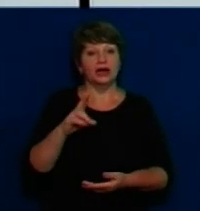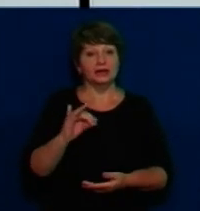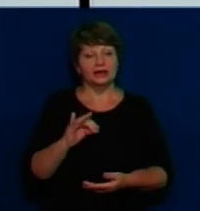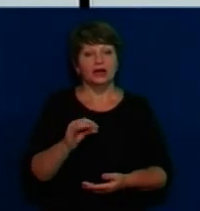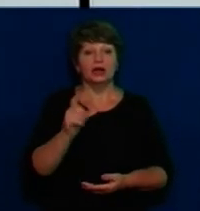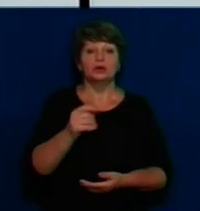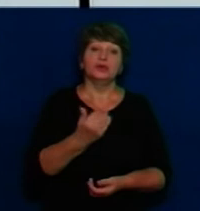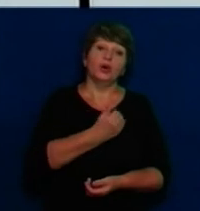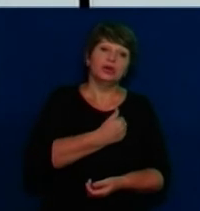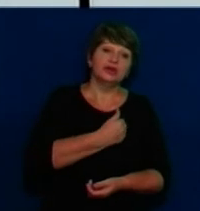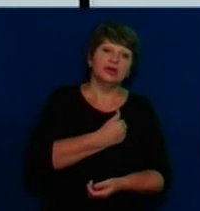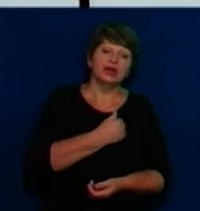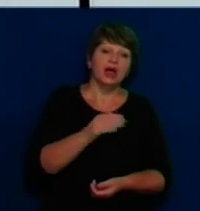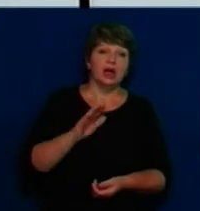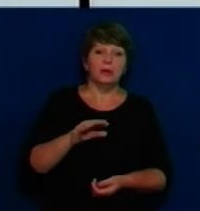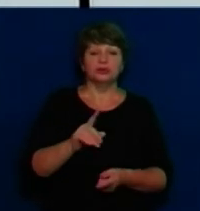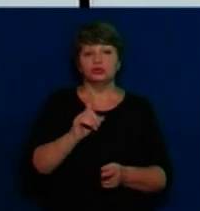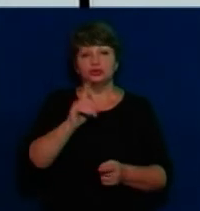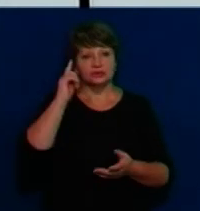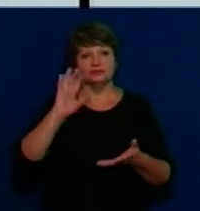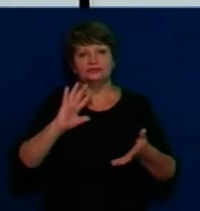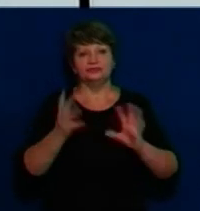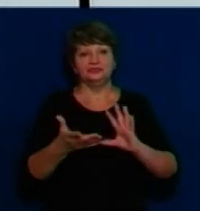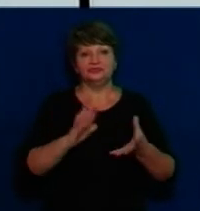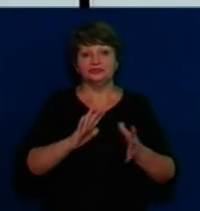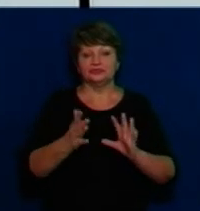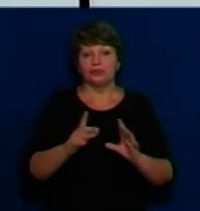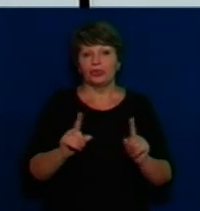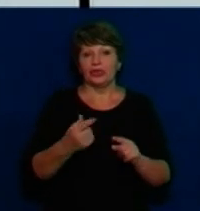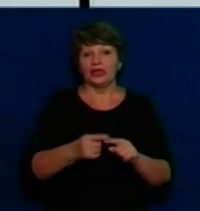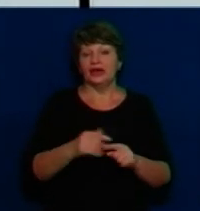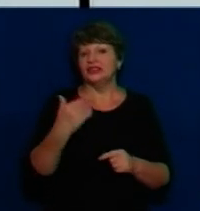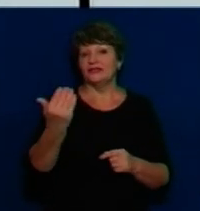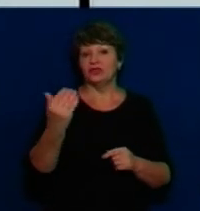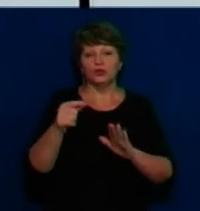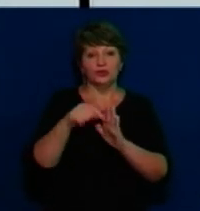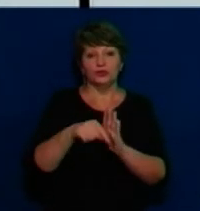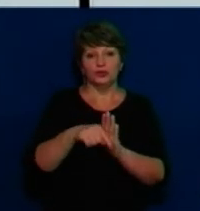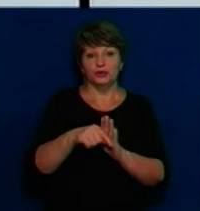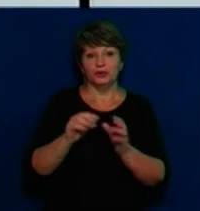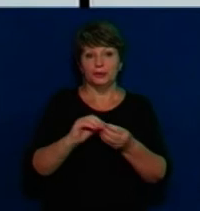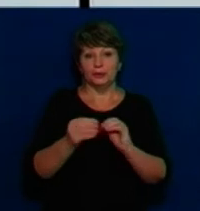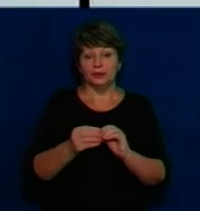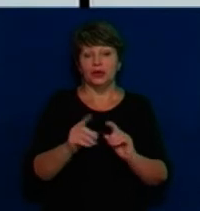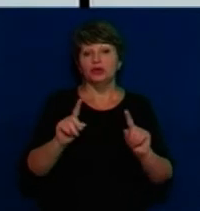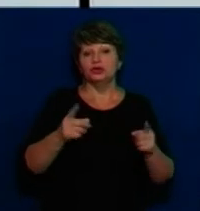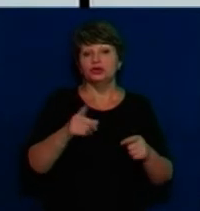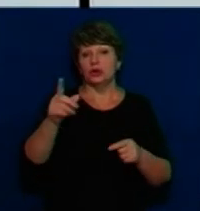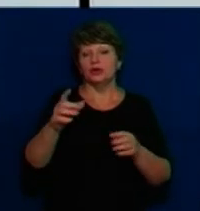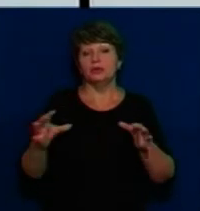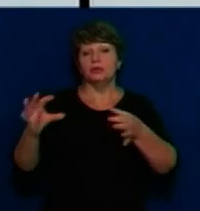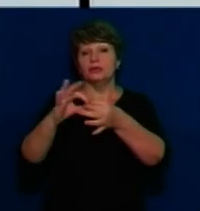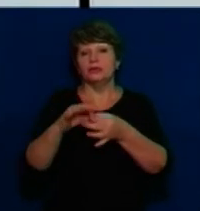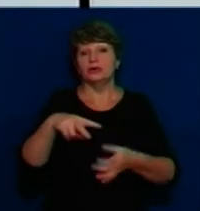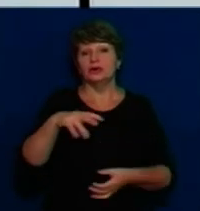люди хотіли, а тоді щось там сталося, я не коментую, це їхнє вже внутріння. І чого вони в Ті Леській пішли, значить,